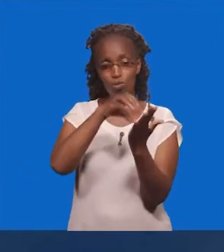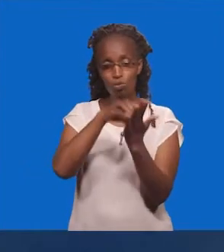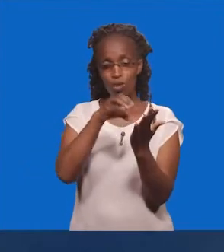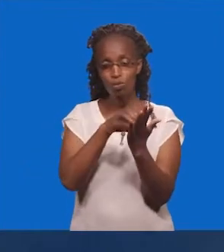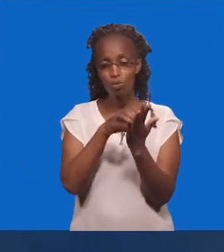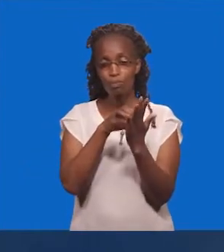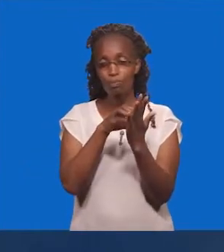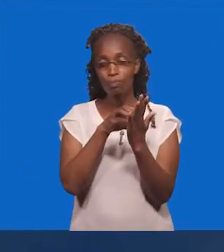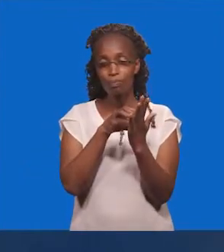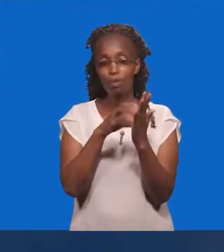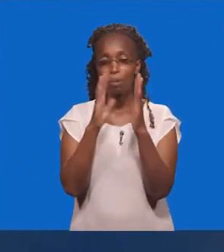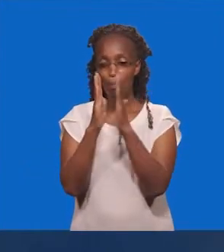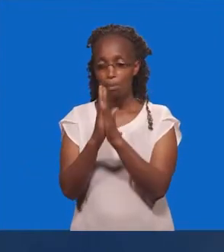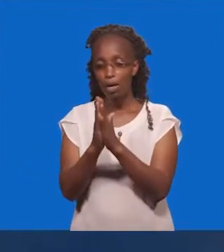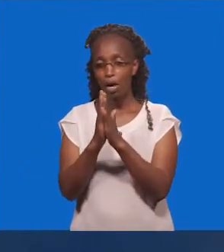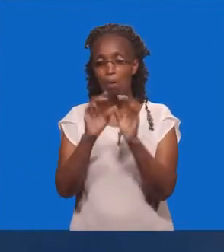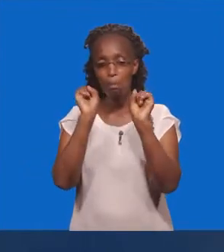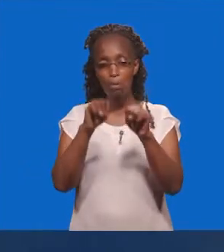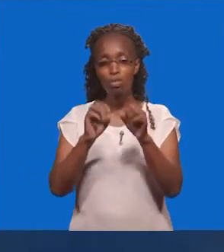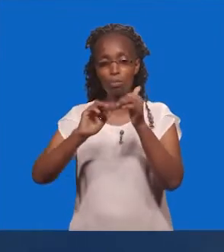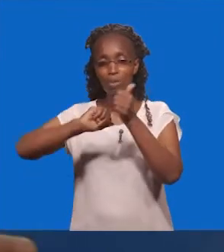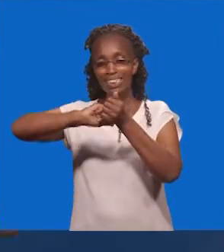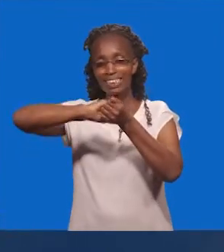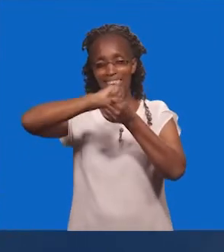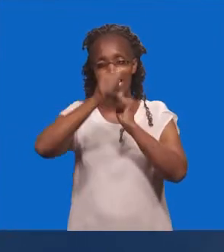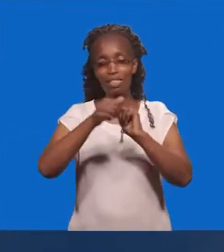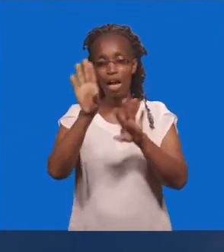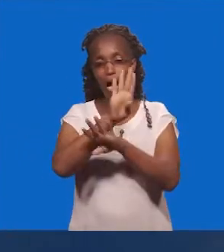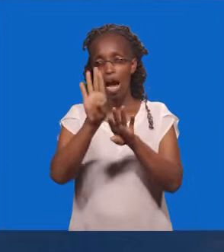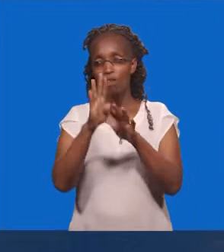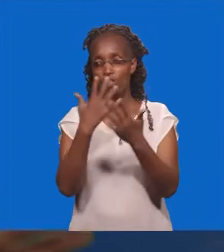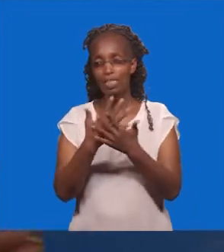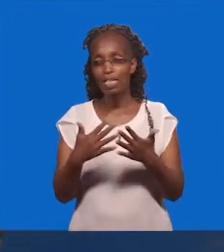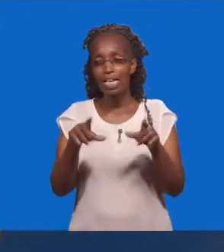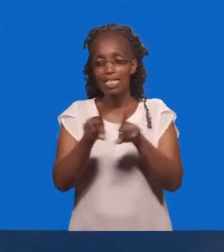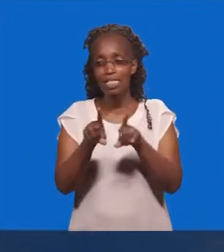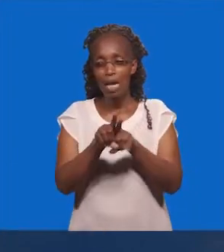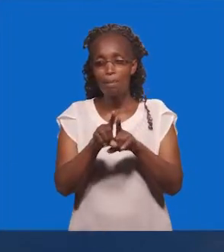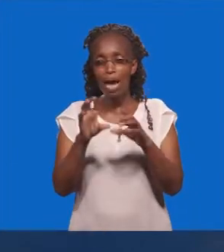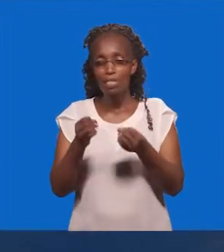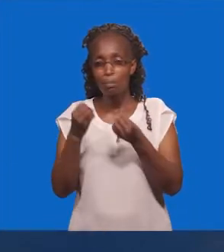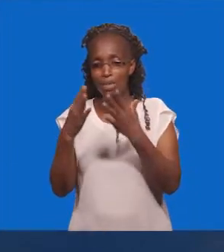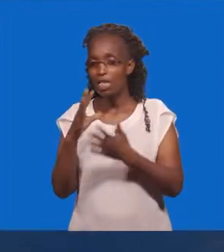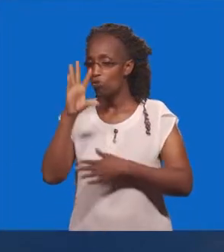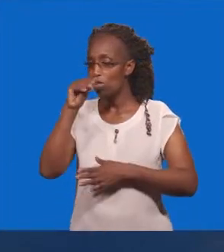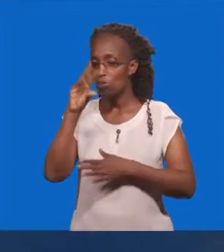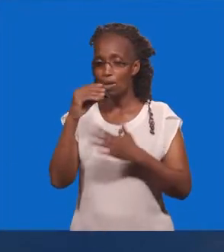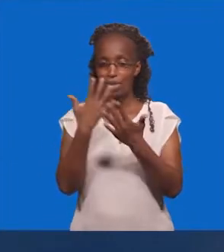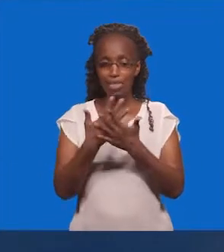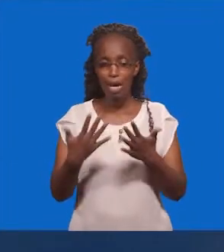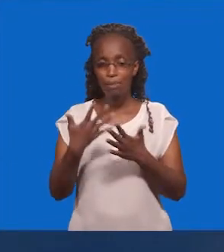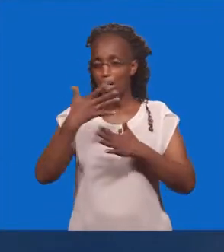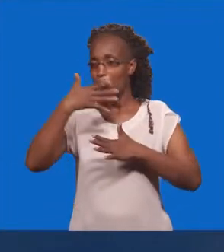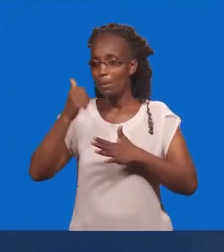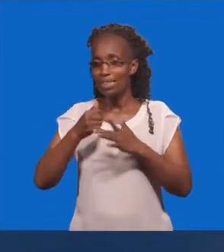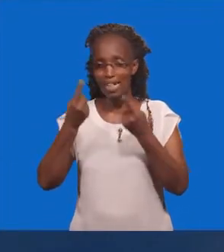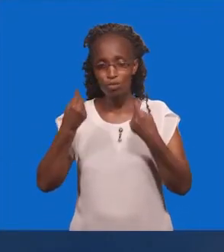Mutanzamaji Maombi Anaweza Kubandilisha Kila Kitu Atakama Kuliweza Kutamukua Nini Jaribu